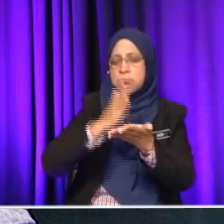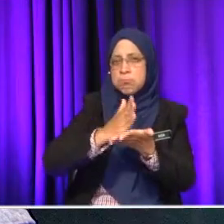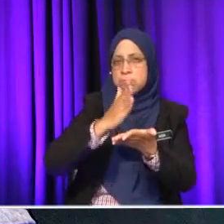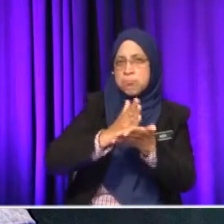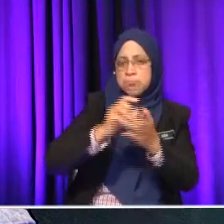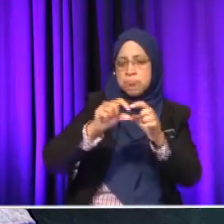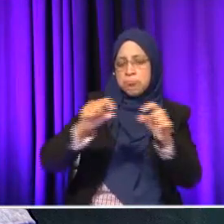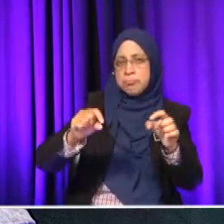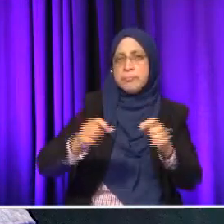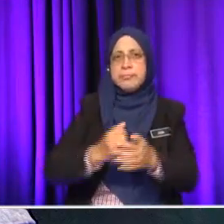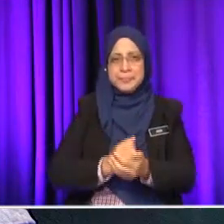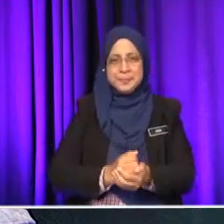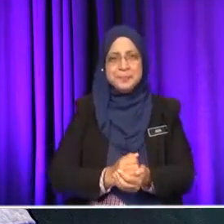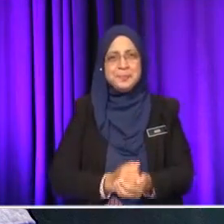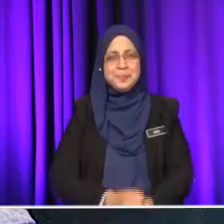buku. Tahniah.